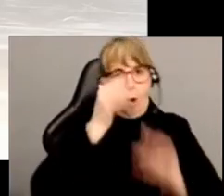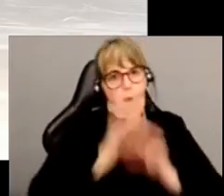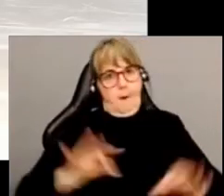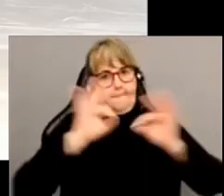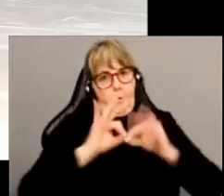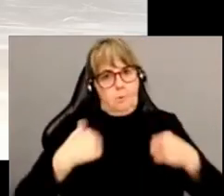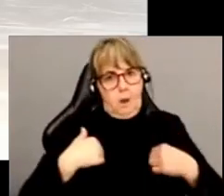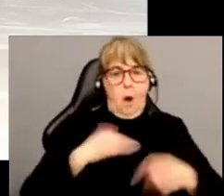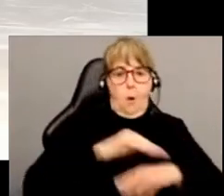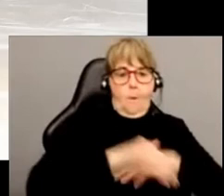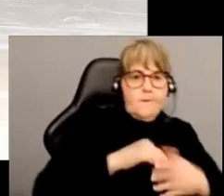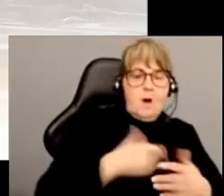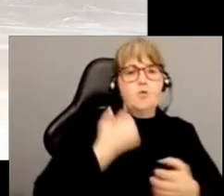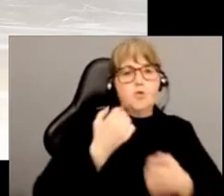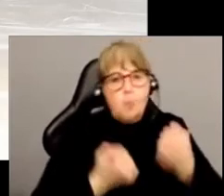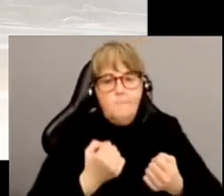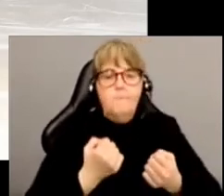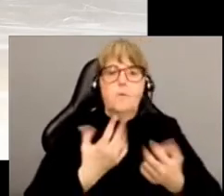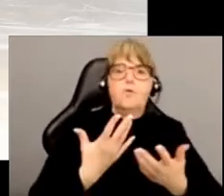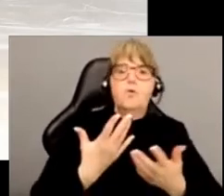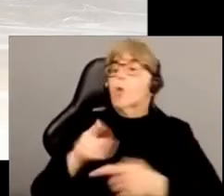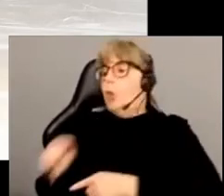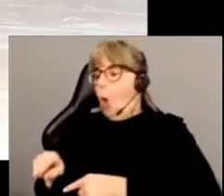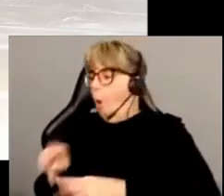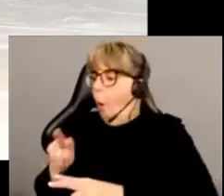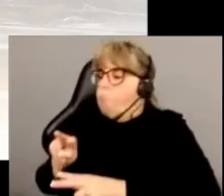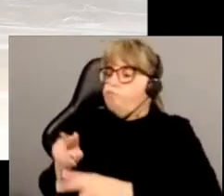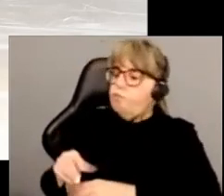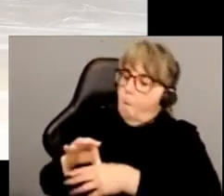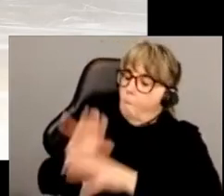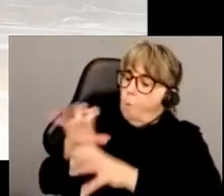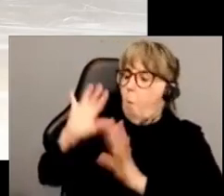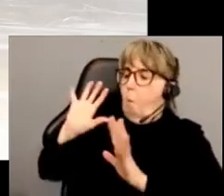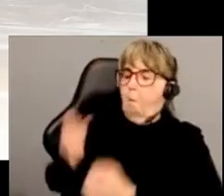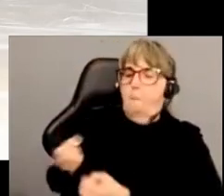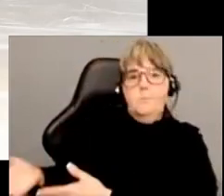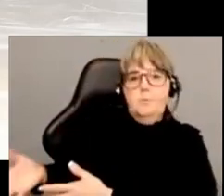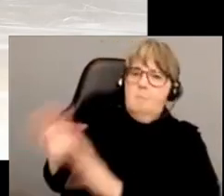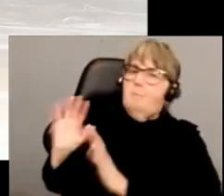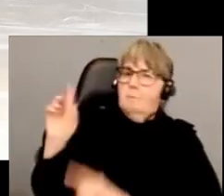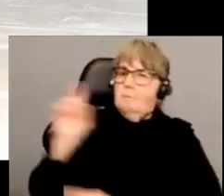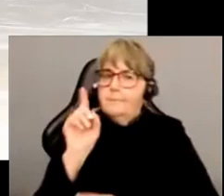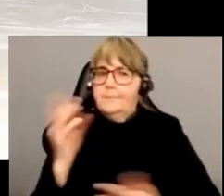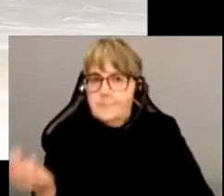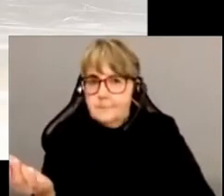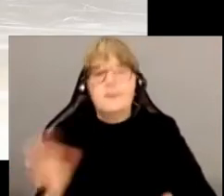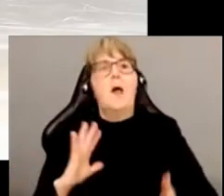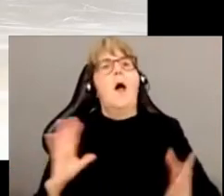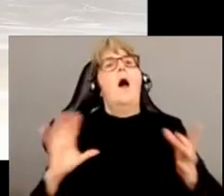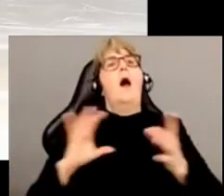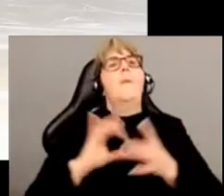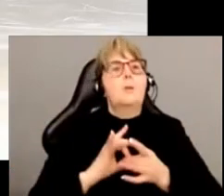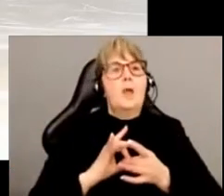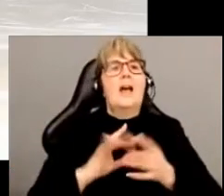à mon bien-être ou à ma souffrance qu'au bien-être et à la souffrance d'un noir. De la même manière, l'appartenance d